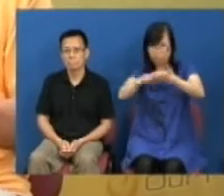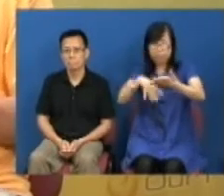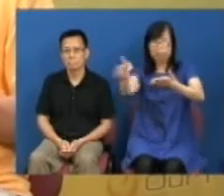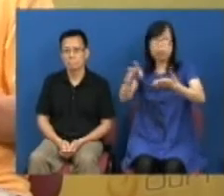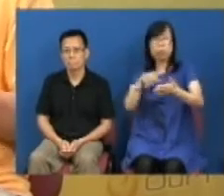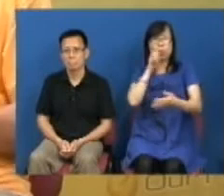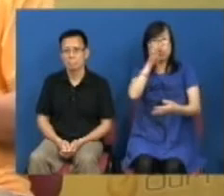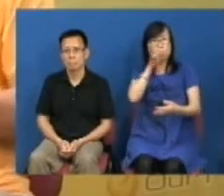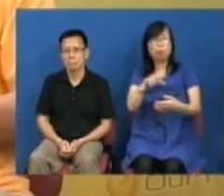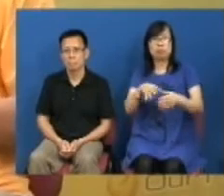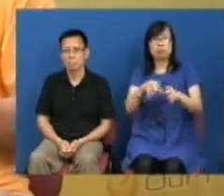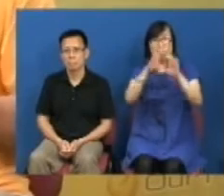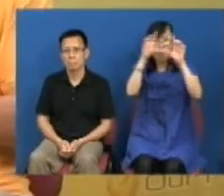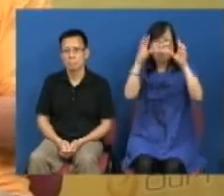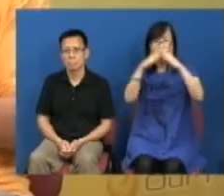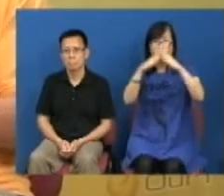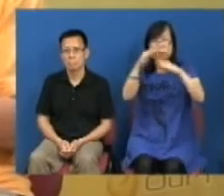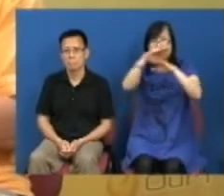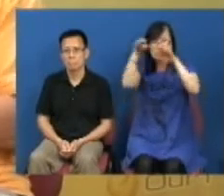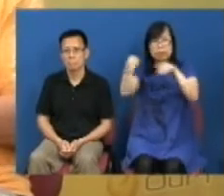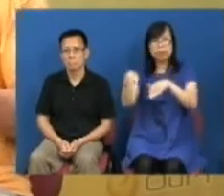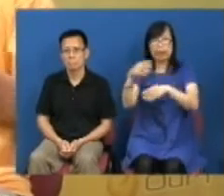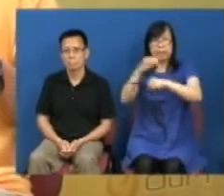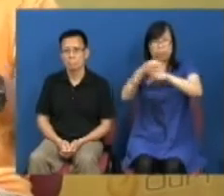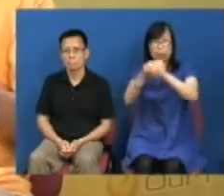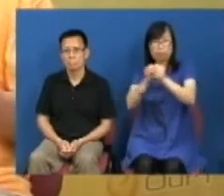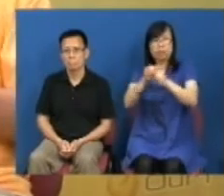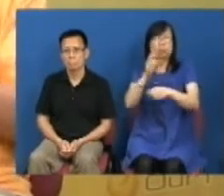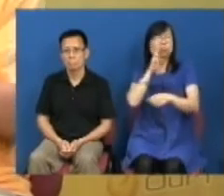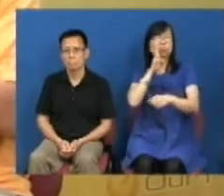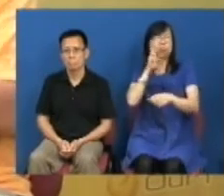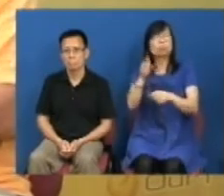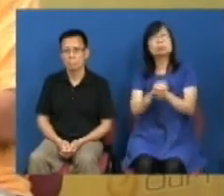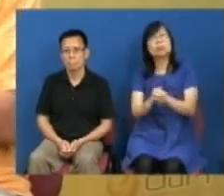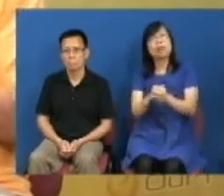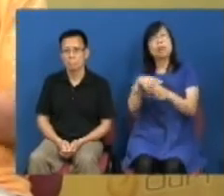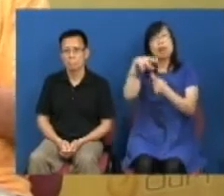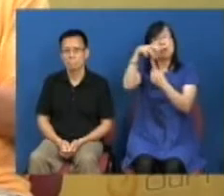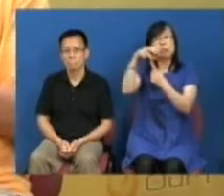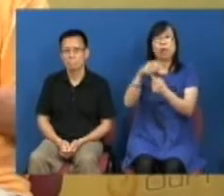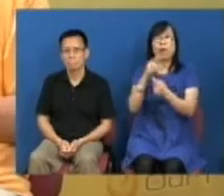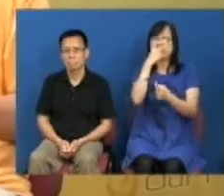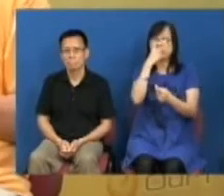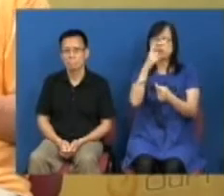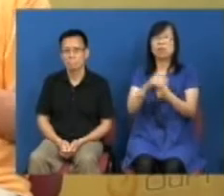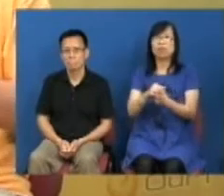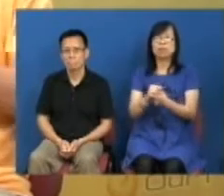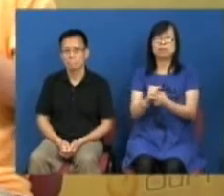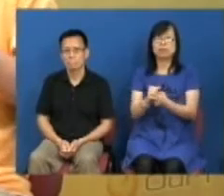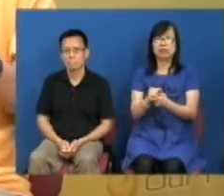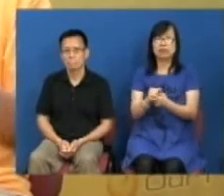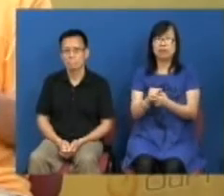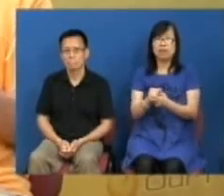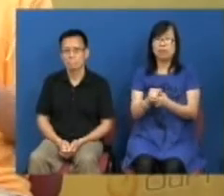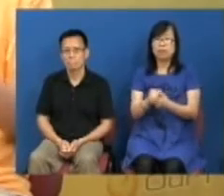问题但是我们被国际社会理解为是跟纽约和伦敦是齐名的纽伦港但是这个其实